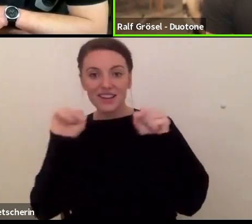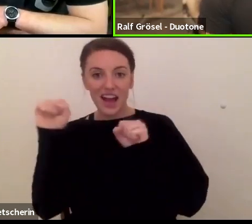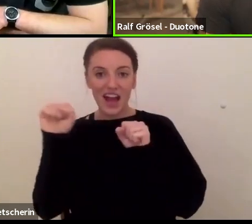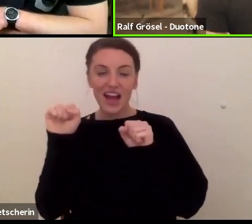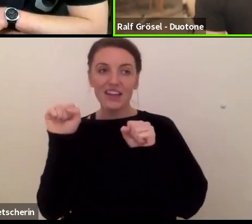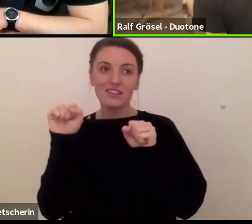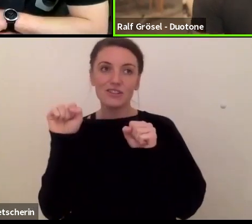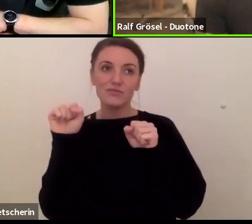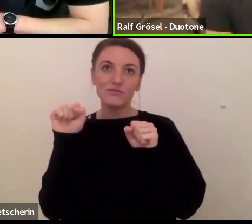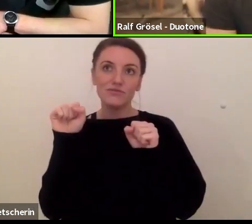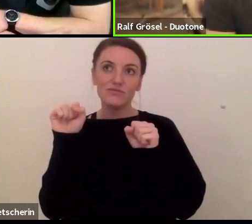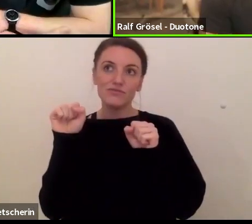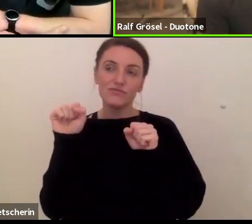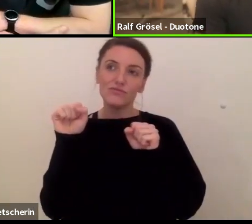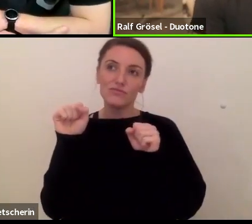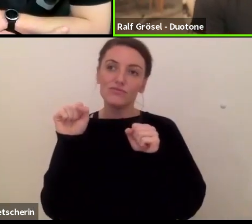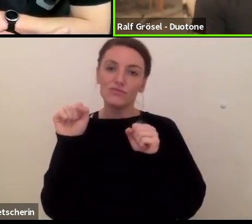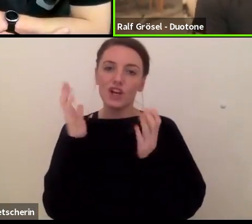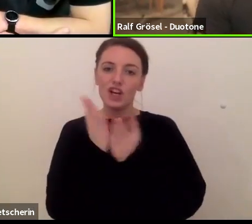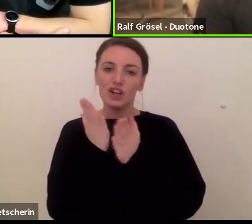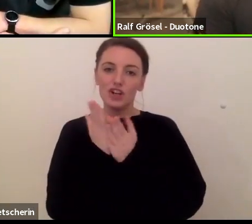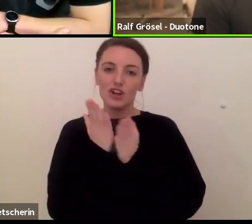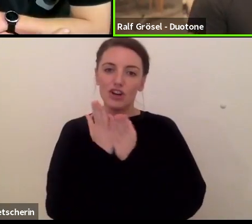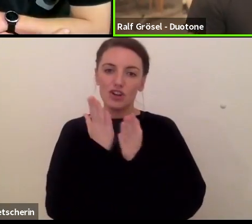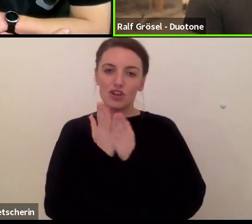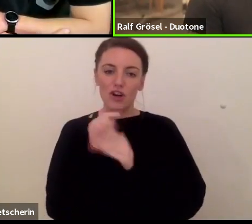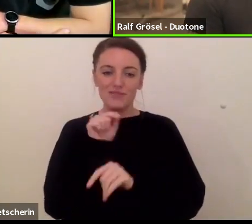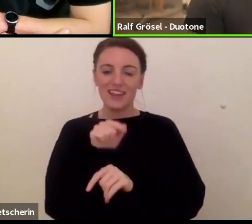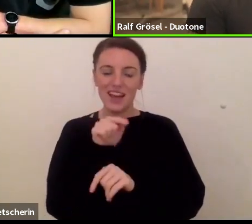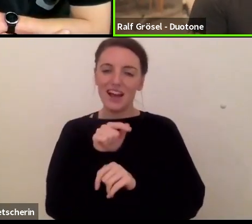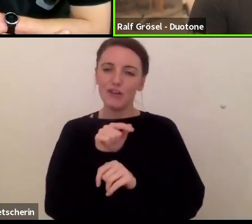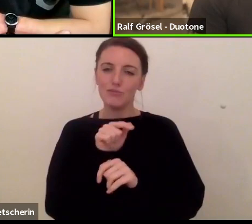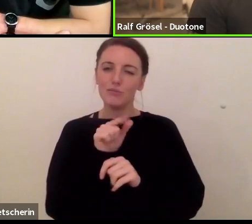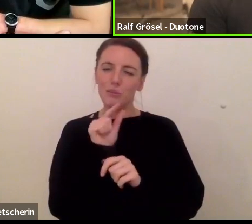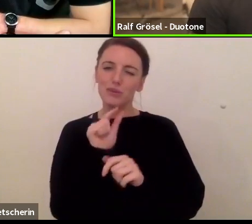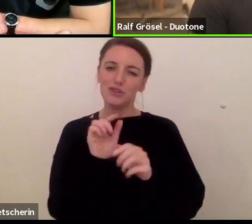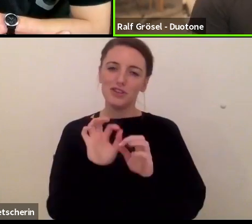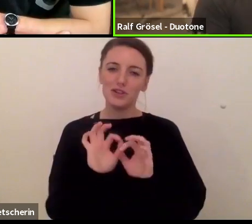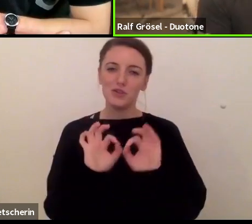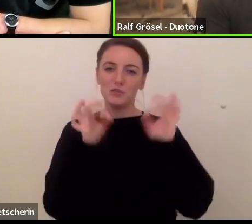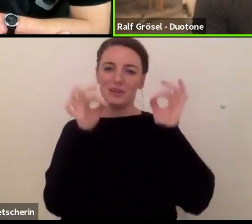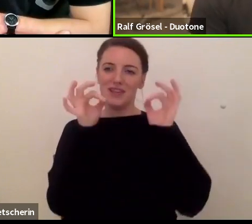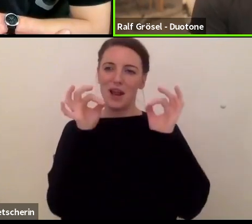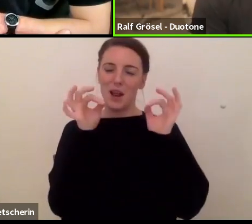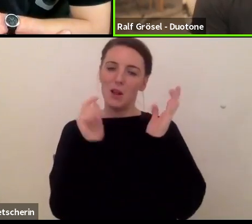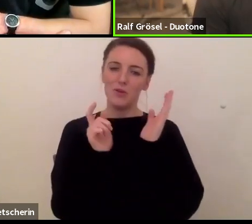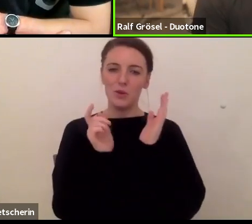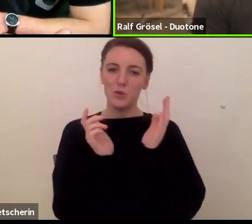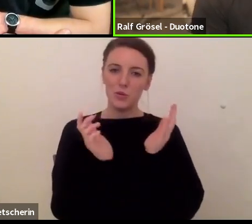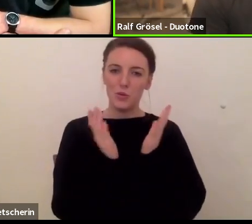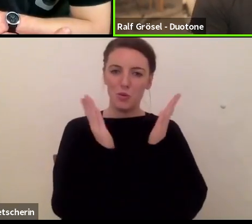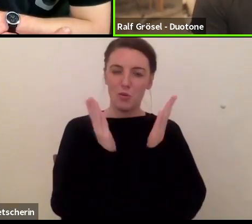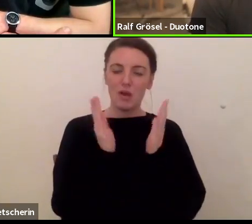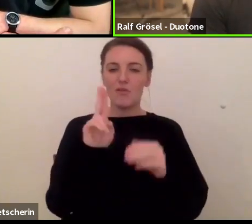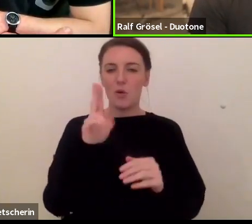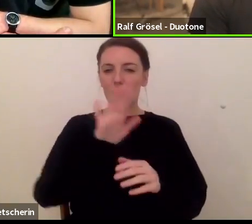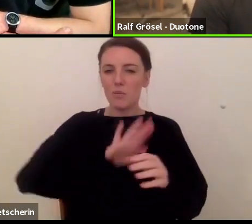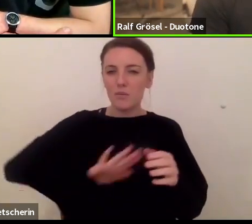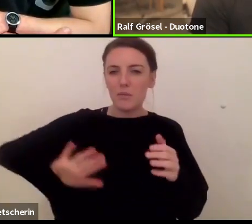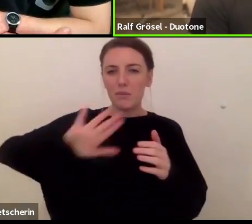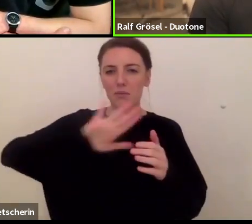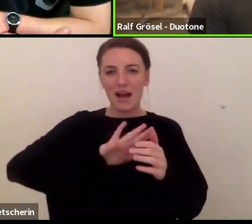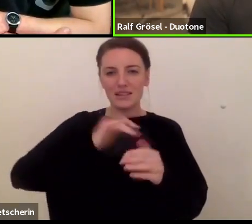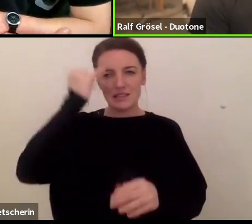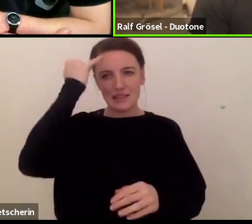Kite, der schon auch ein bisschen speziell ist, weil er, die Grundidee war, so ein bisschen, dass wir